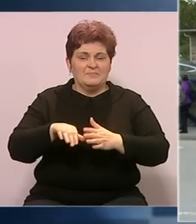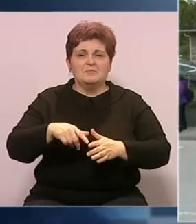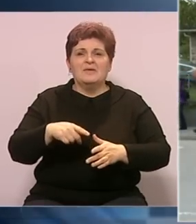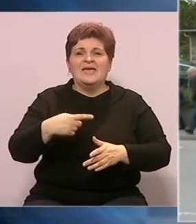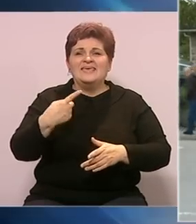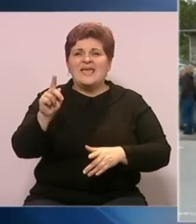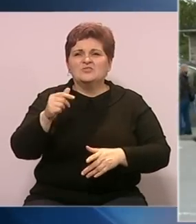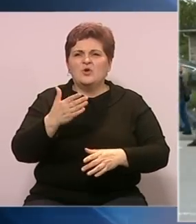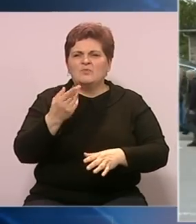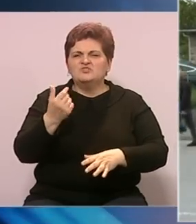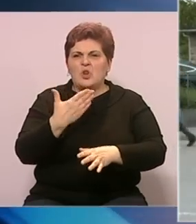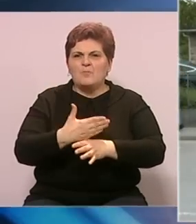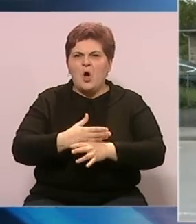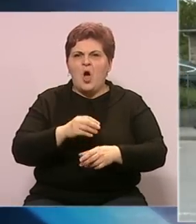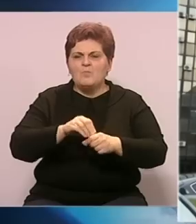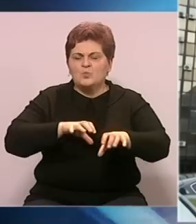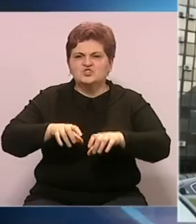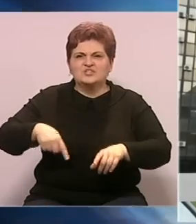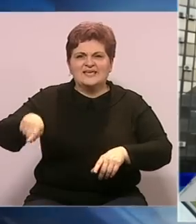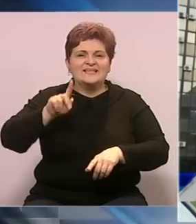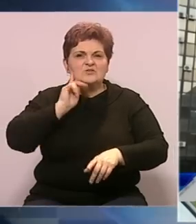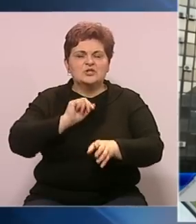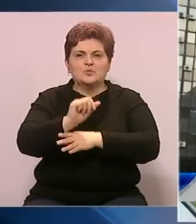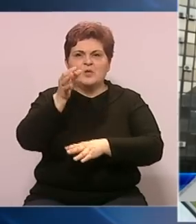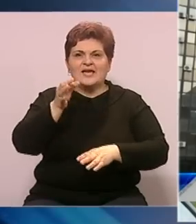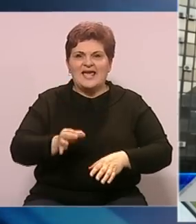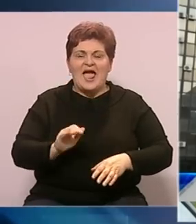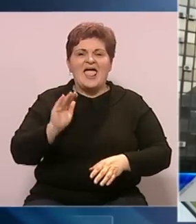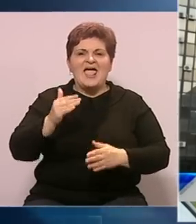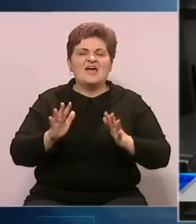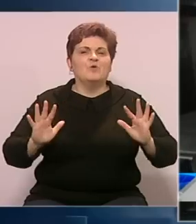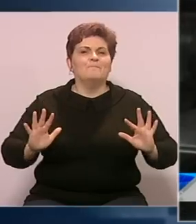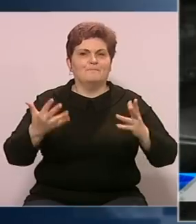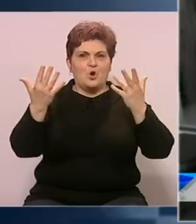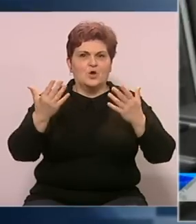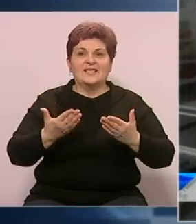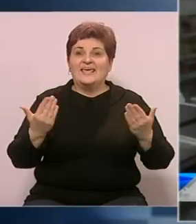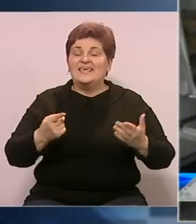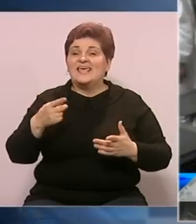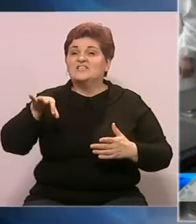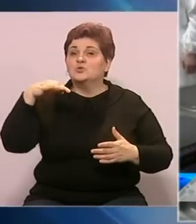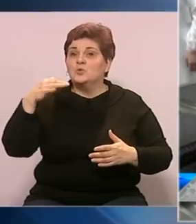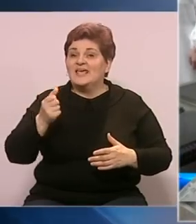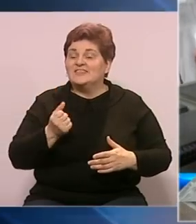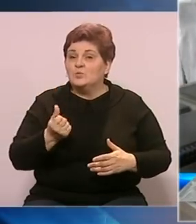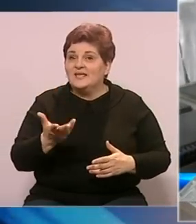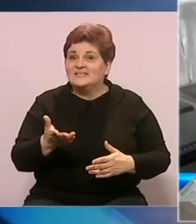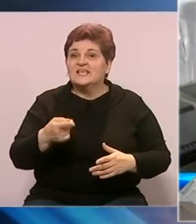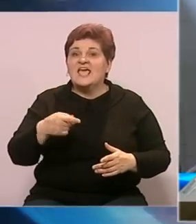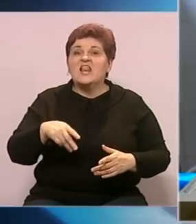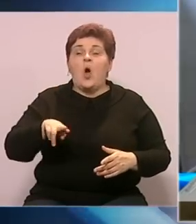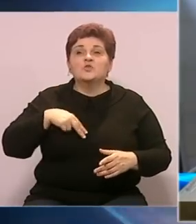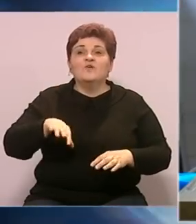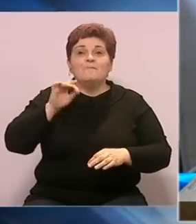jednokratnom novčanom pomoći, budžetskih radnici u Zeničko-Dobojskom kantonu najavljaju proteste. Da li su to jedini u nizu ili će odgovorni